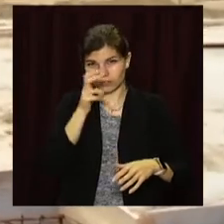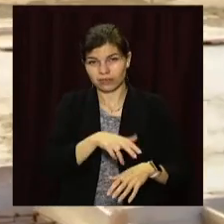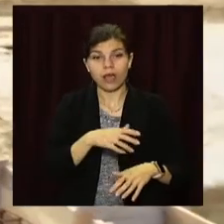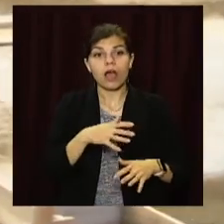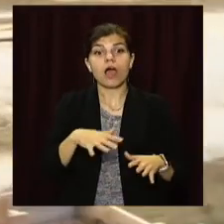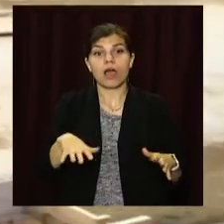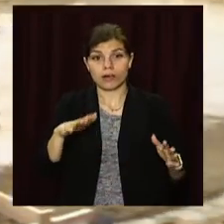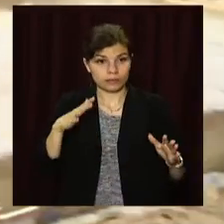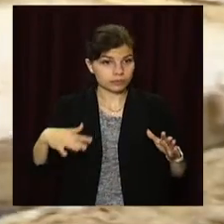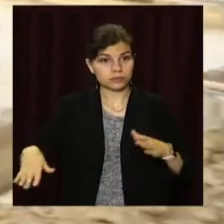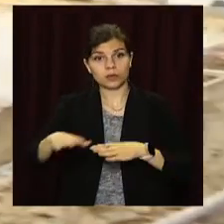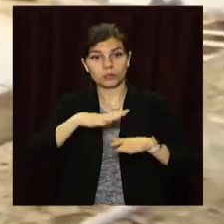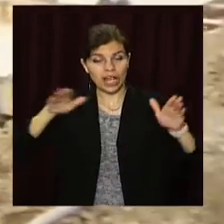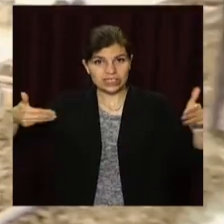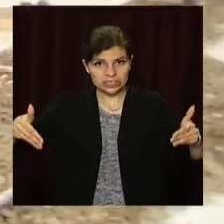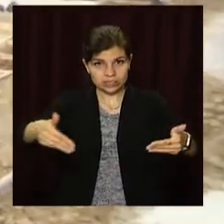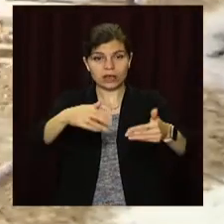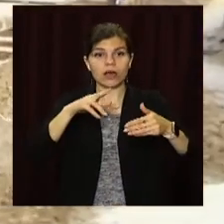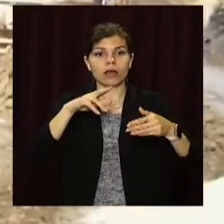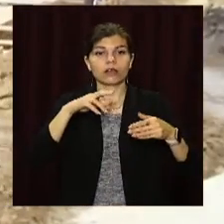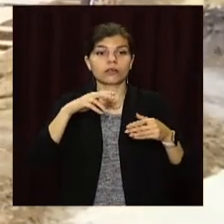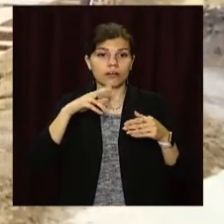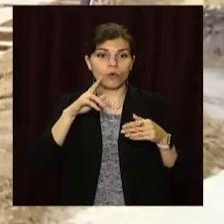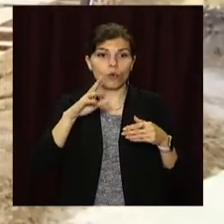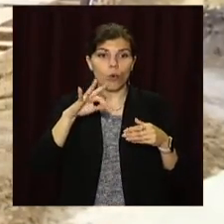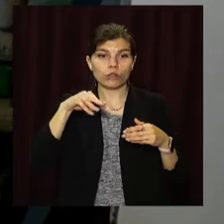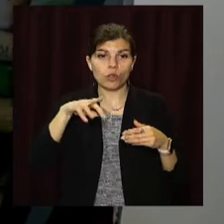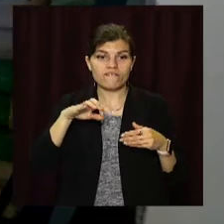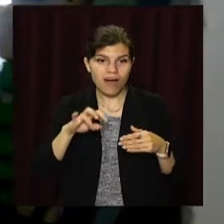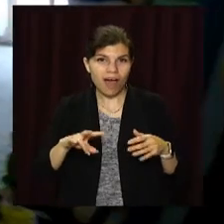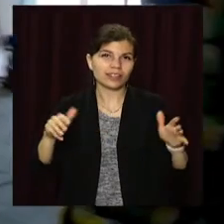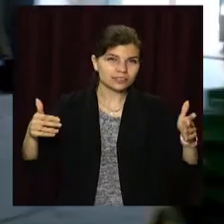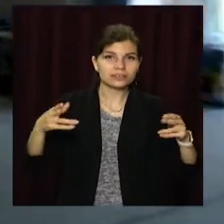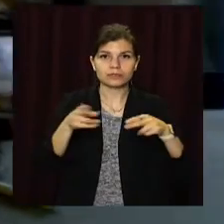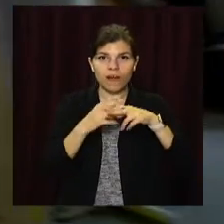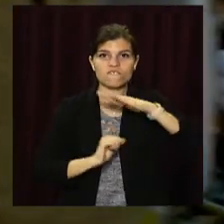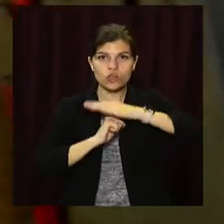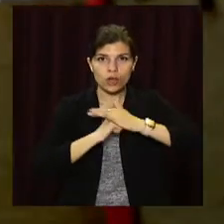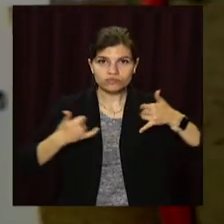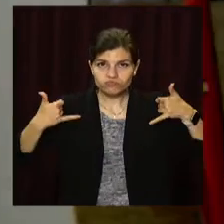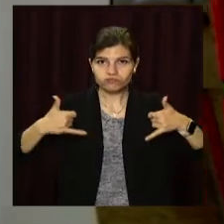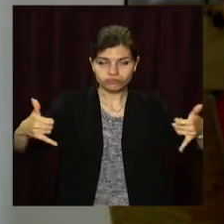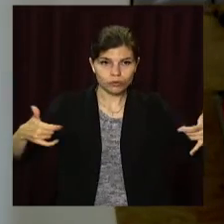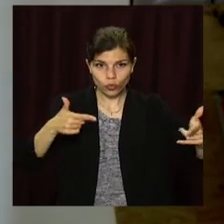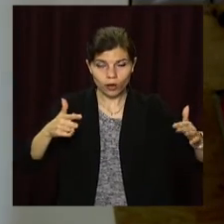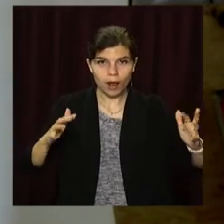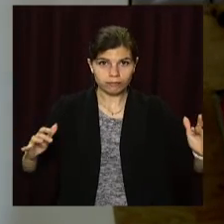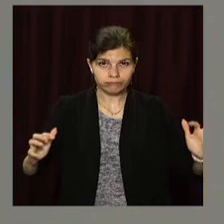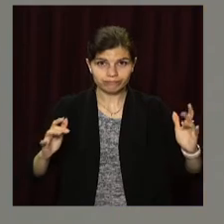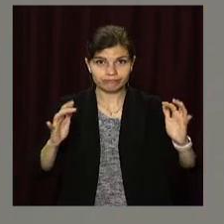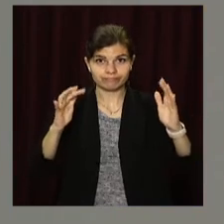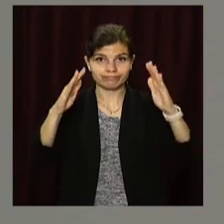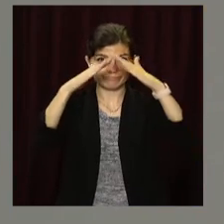котлован. Заливали фундамент, блоки. Ну все, процес будівки. Основна частина зроблена повністю, будівки зроблені